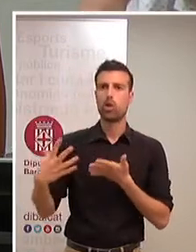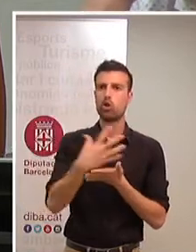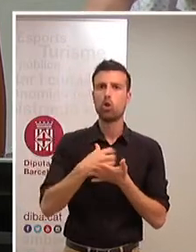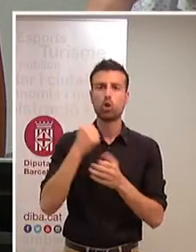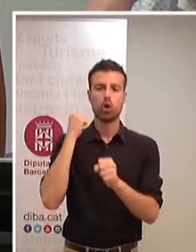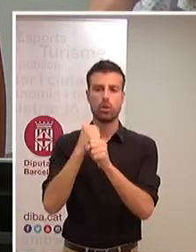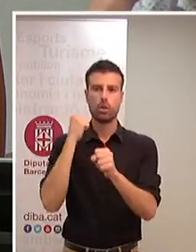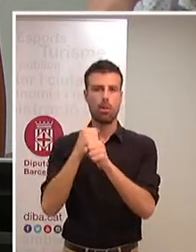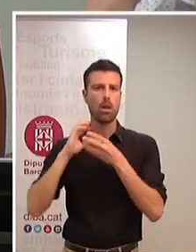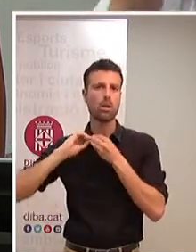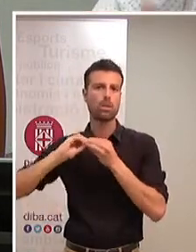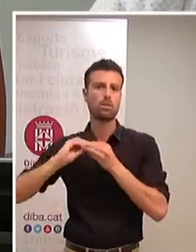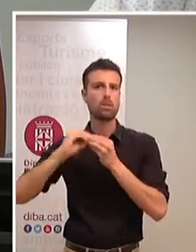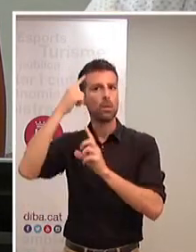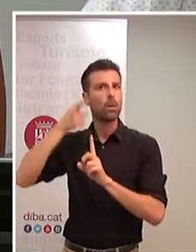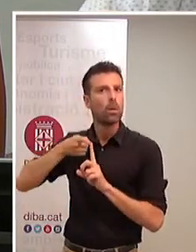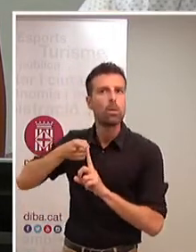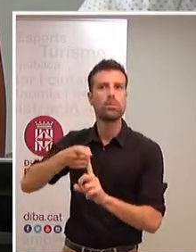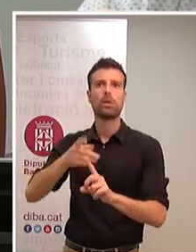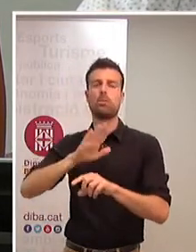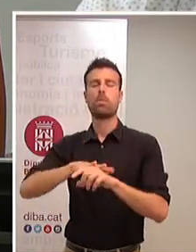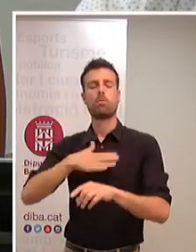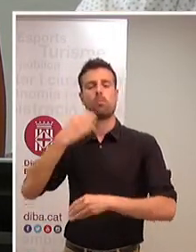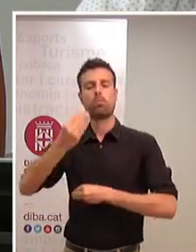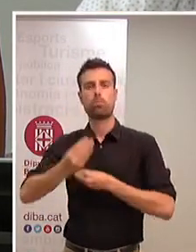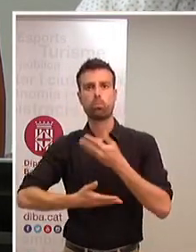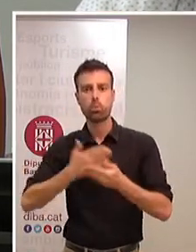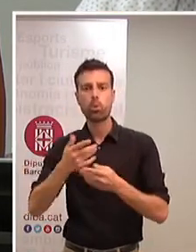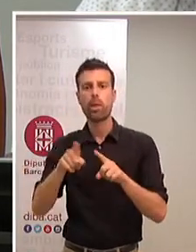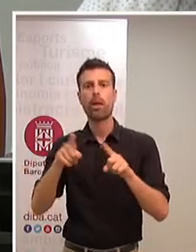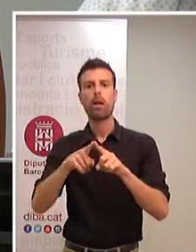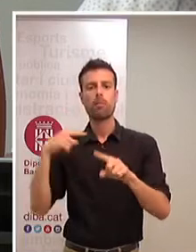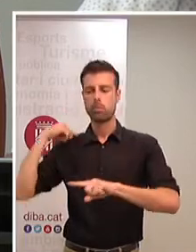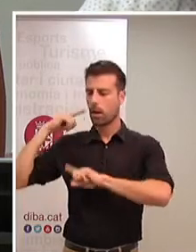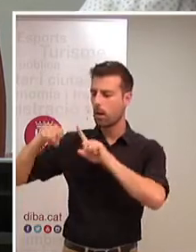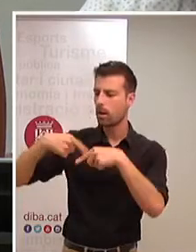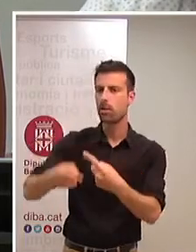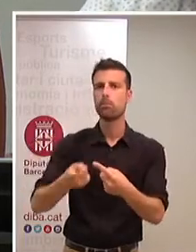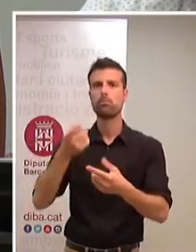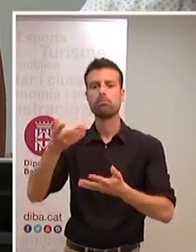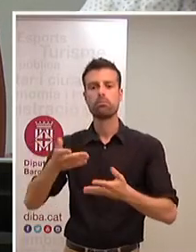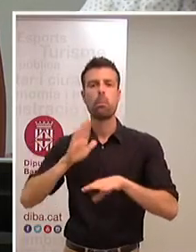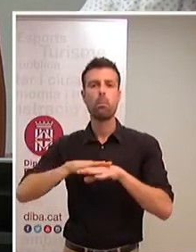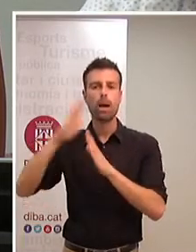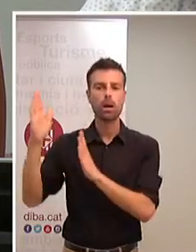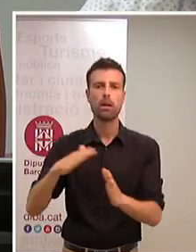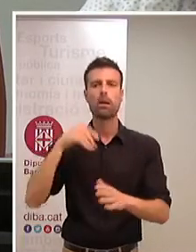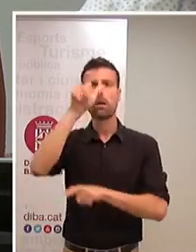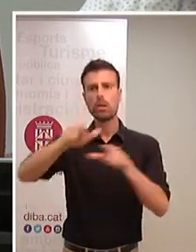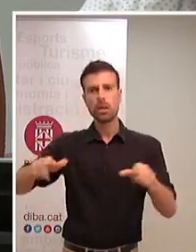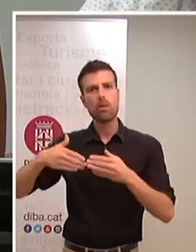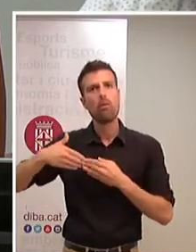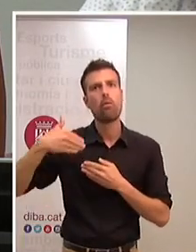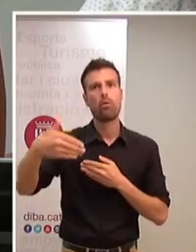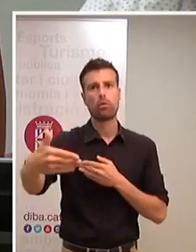treball que s'està fent perquè puguem deixar aquest llegat a les properes generacions però